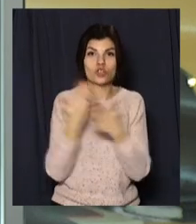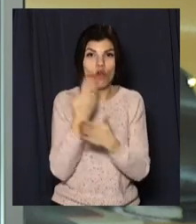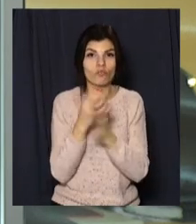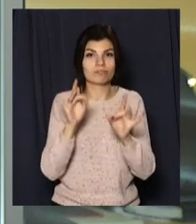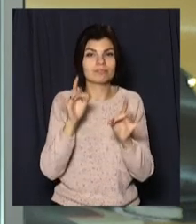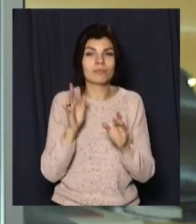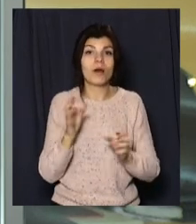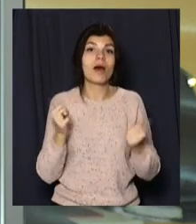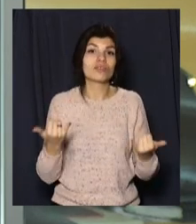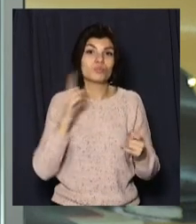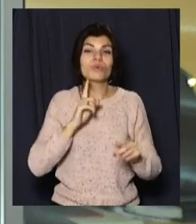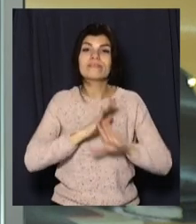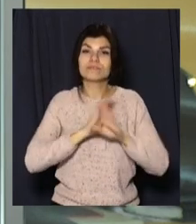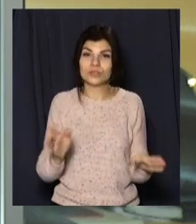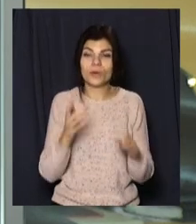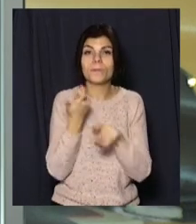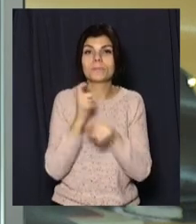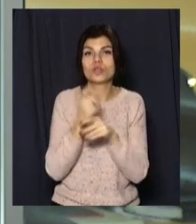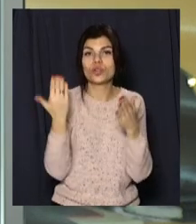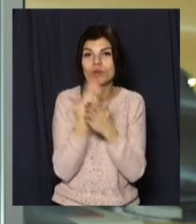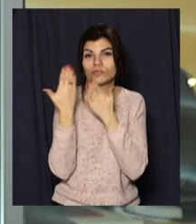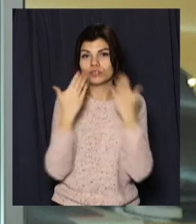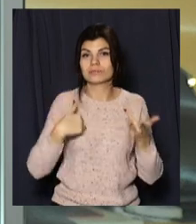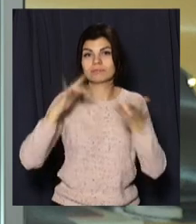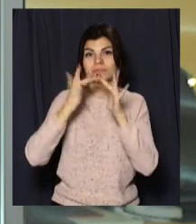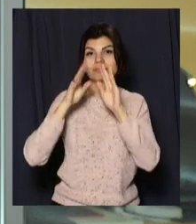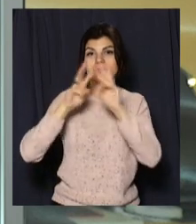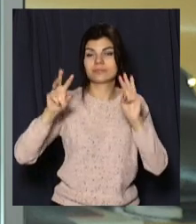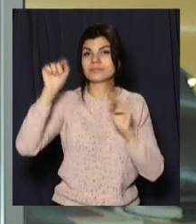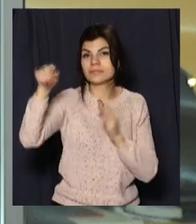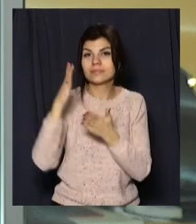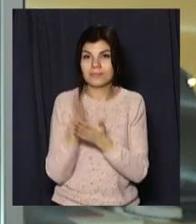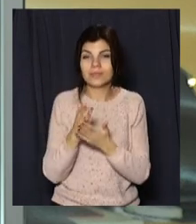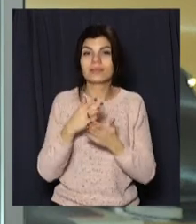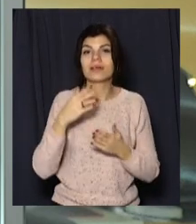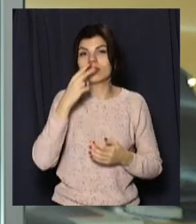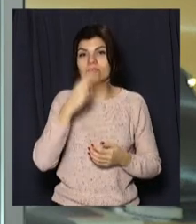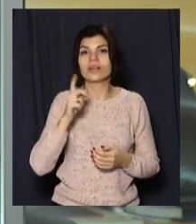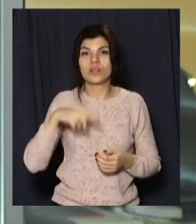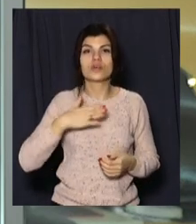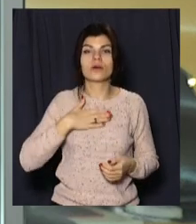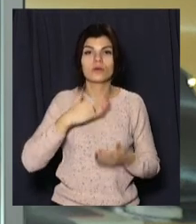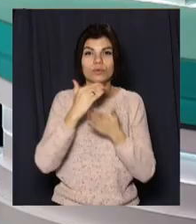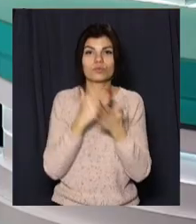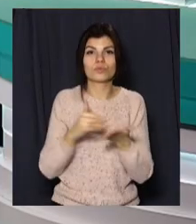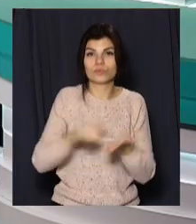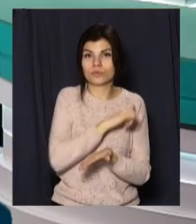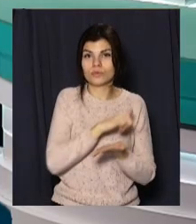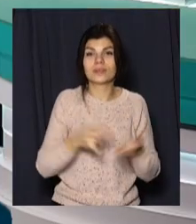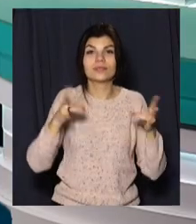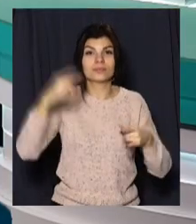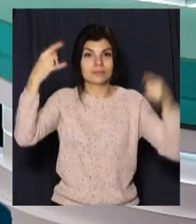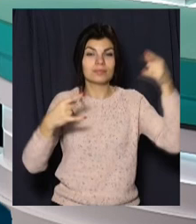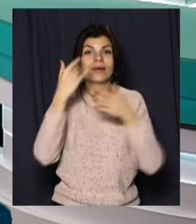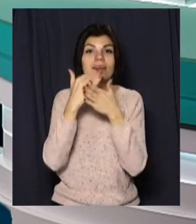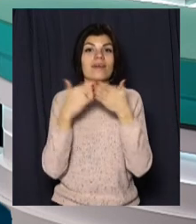А на цьому все. Більше новин читайте на сайті opentv.media, сюжети переглядайте на нашому ютуб-каналі. Залишайтесь